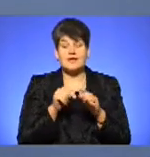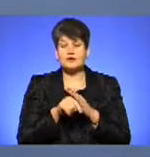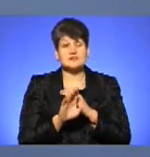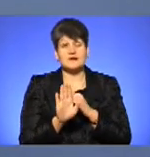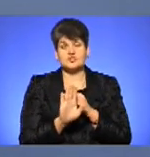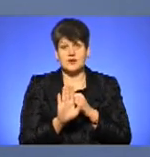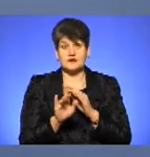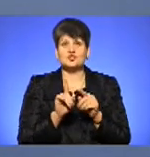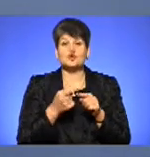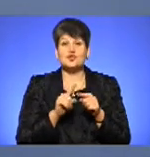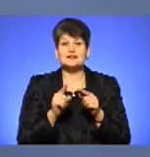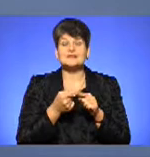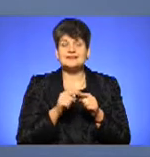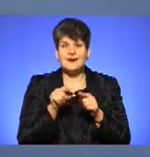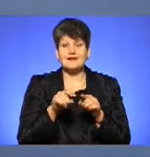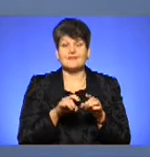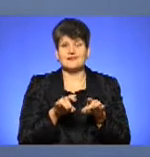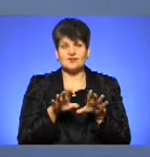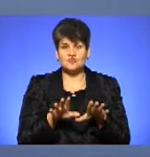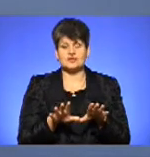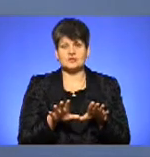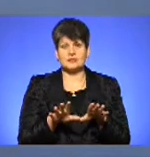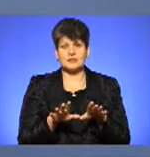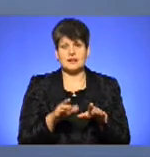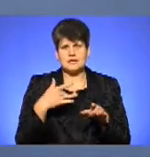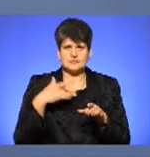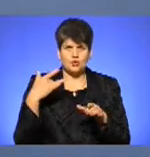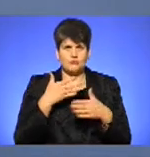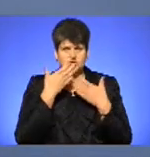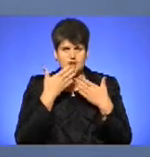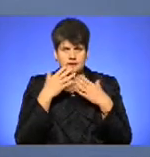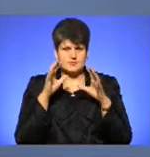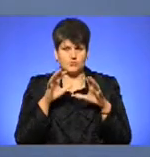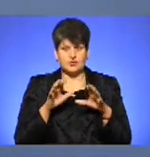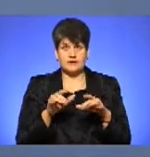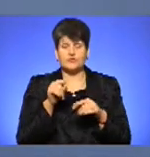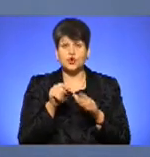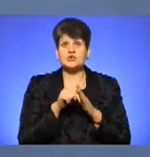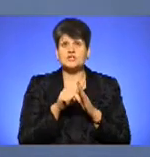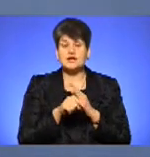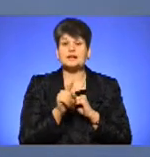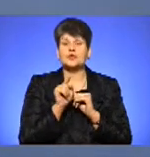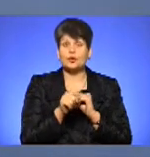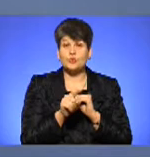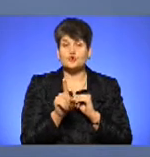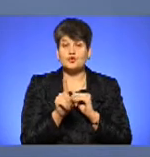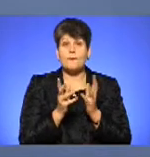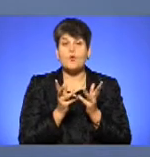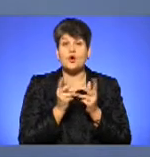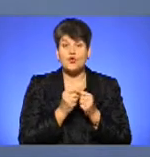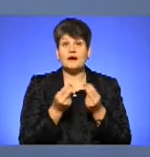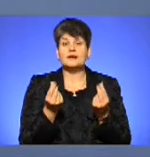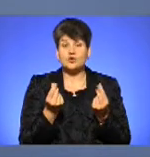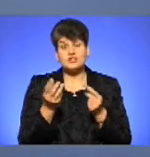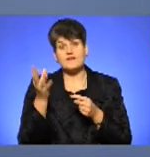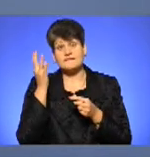що це рішення, воно базується на строгому прочитанні законодавства. Воно означає на тому, що порахували гроші